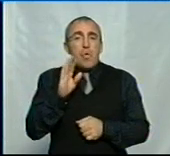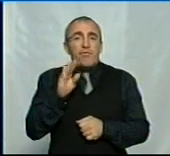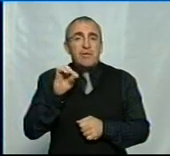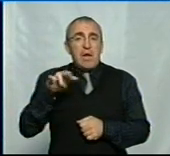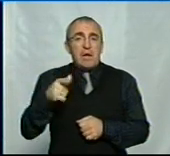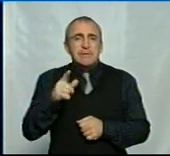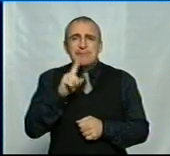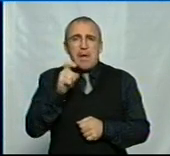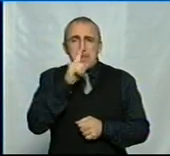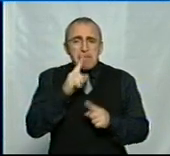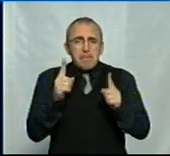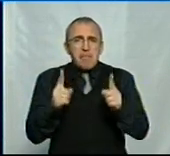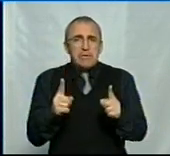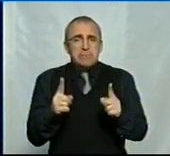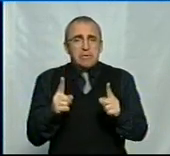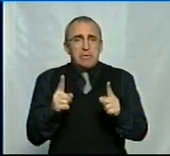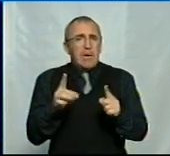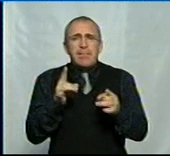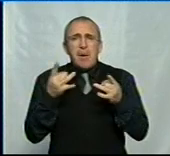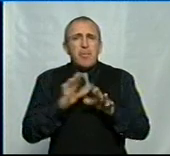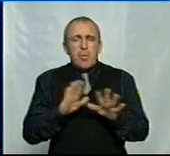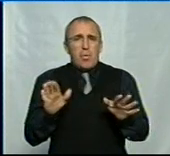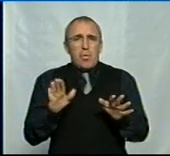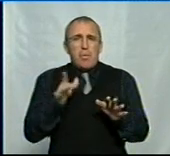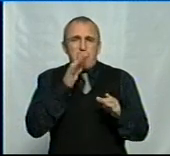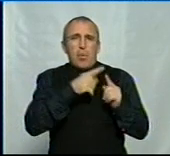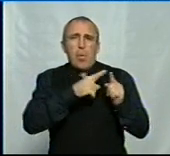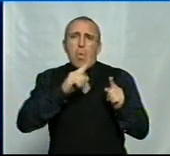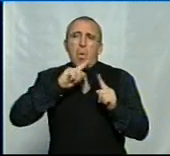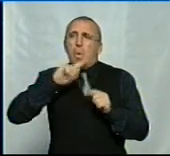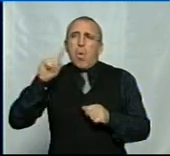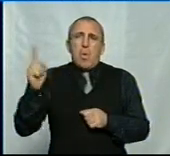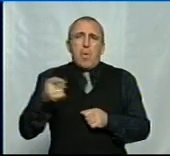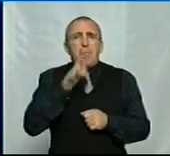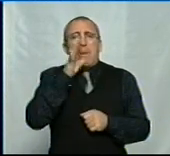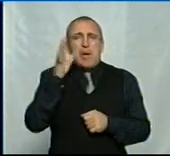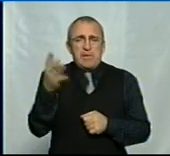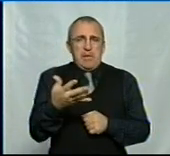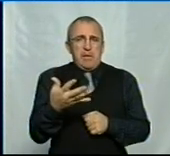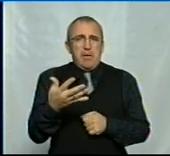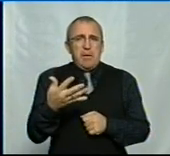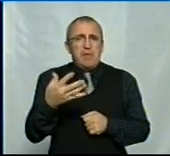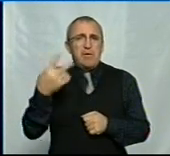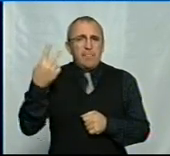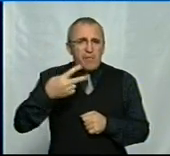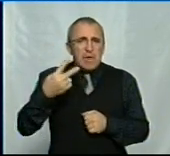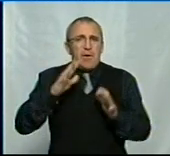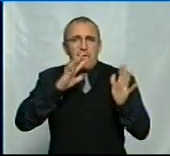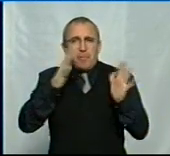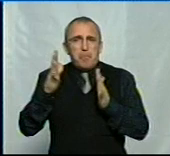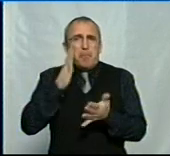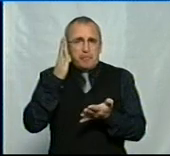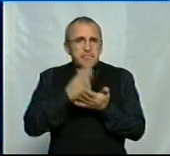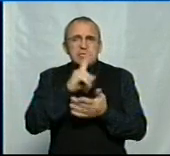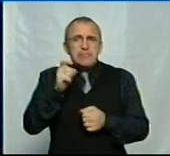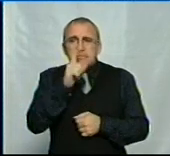За місяць. Так. Не просто там впродовж року, п'яти років, 20 випадків ми маємо